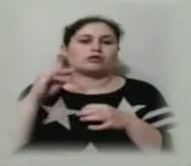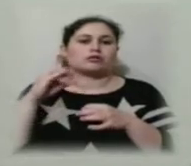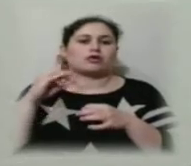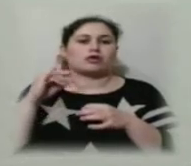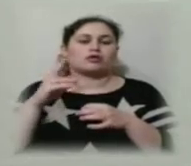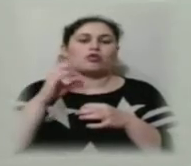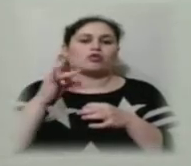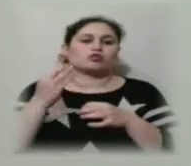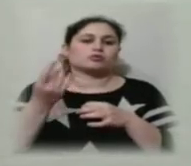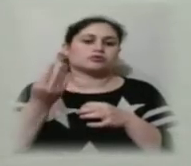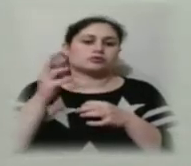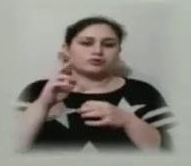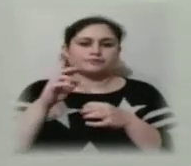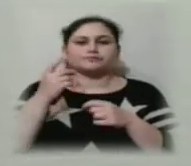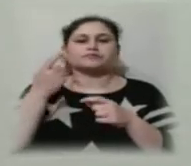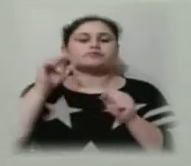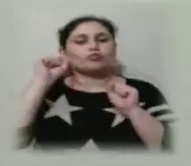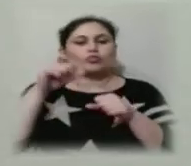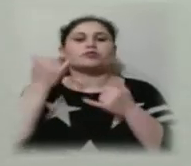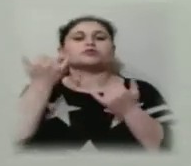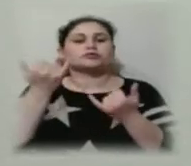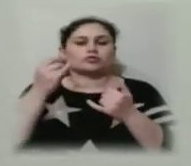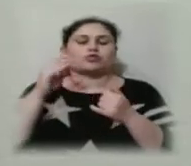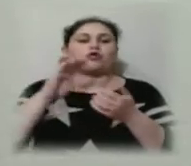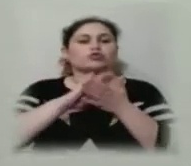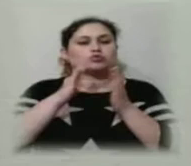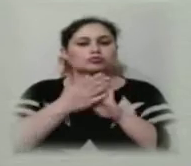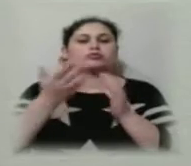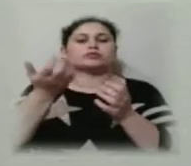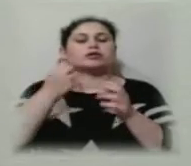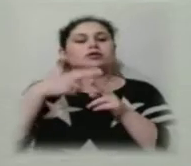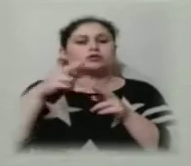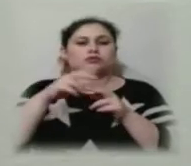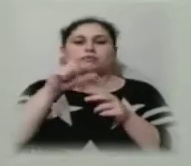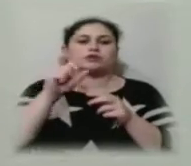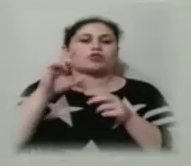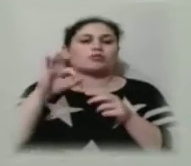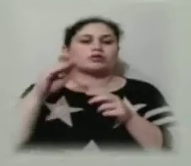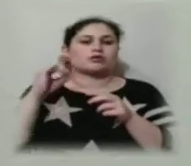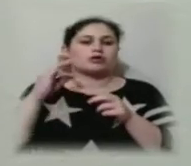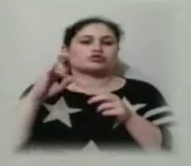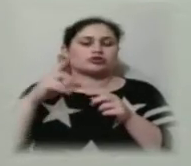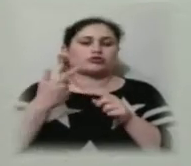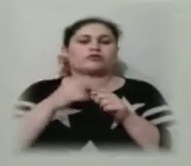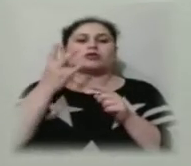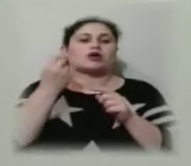можна було вибачити в умовах взяти кредит без обтяжень, в національній валюті. Можна було